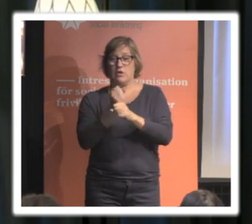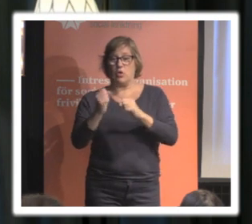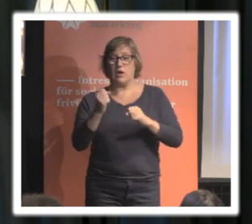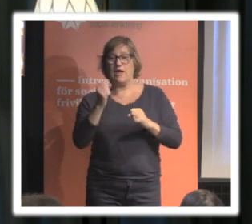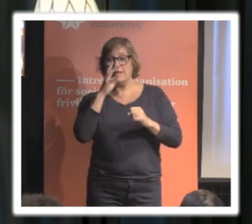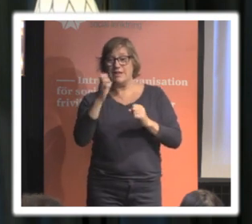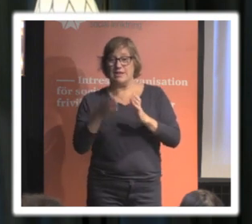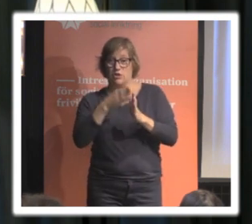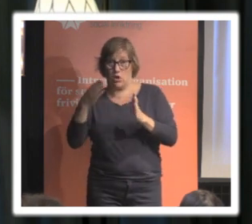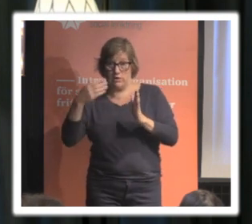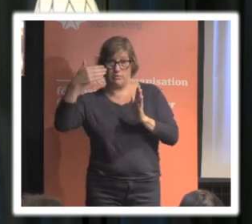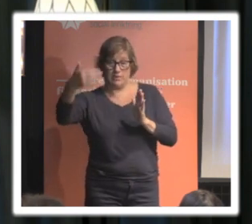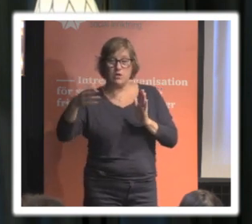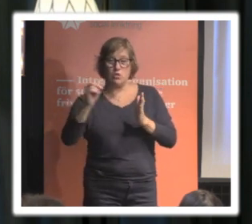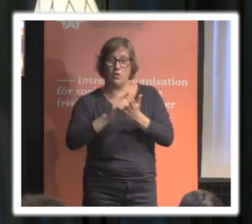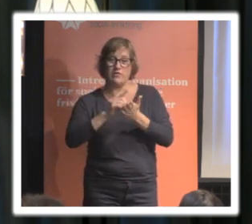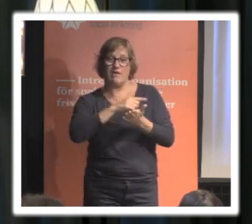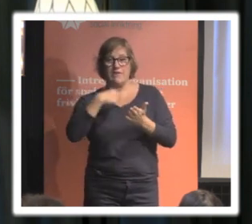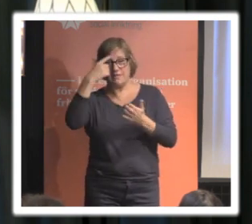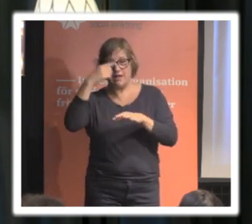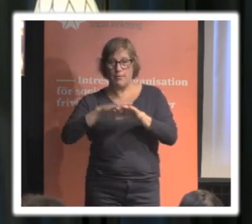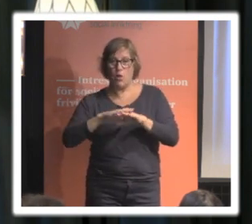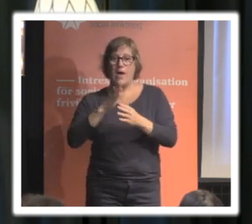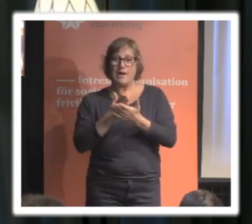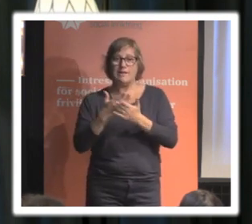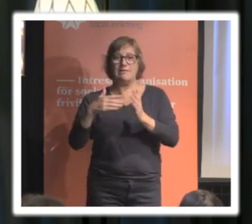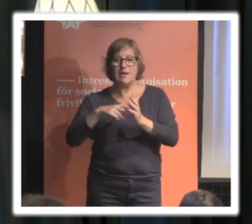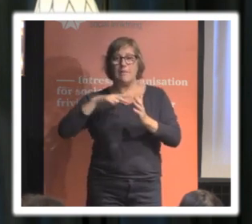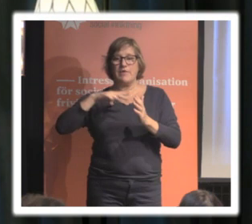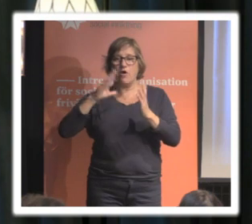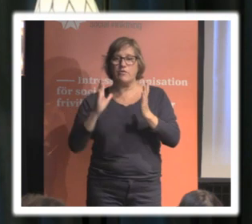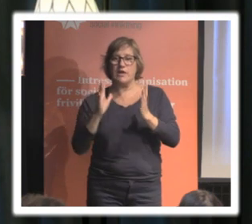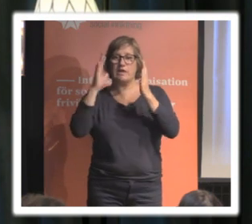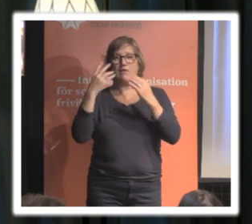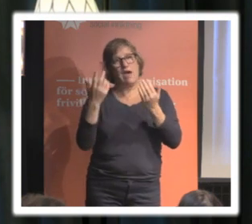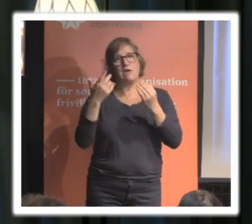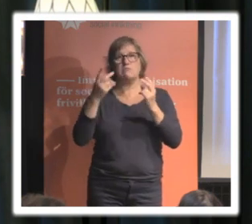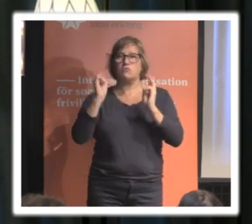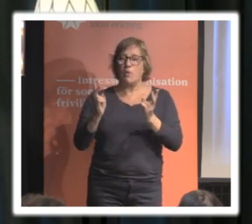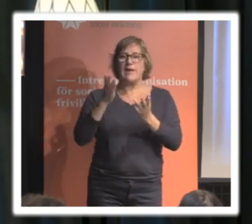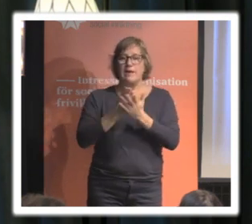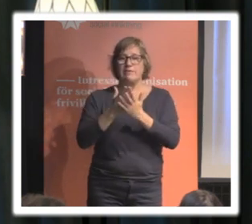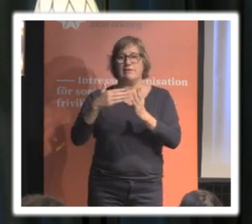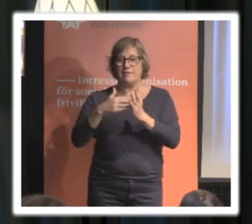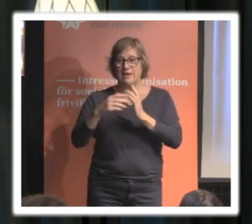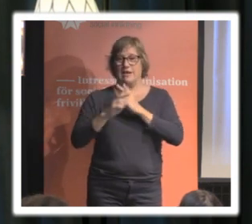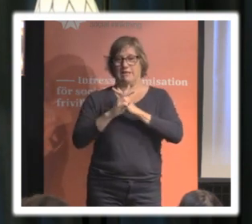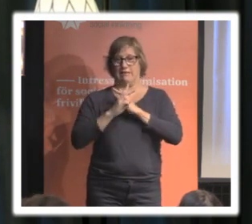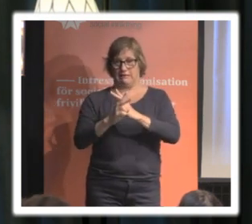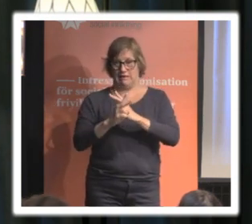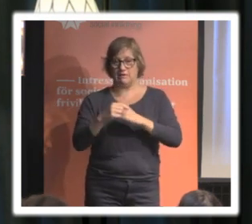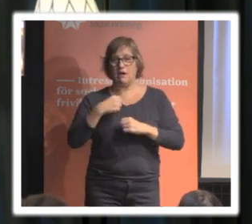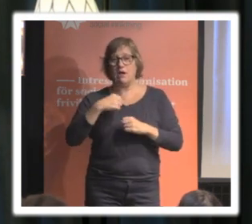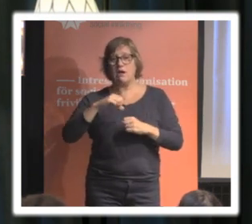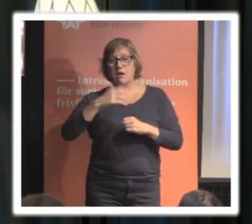väldigt vanligt att man tänker på rätten till privatliv som en sorts rätt till identitet. Det handlar dels om att kunna kontrollera